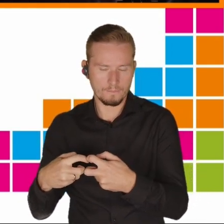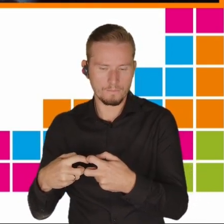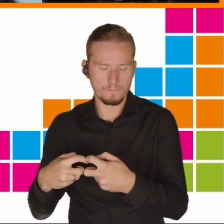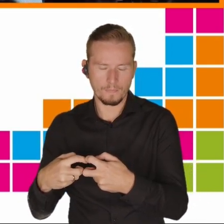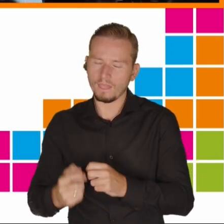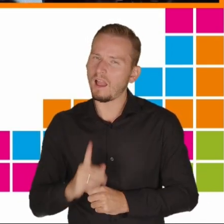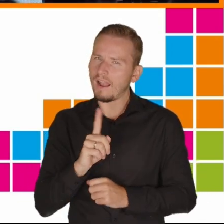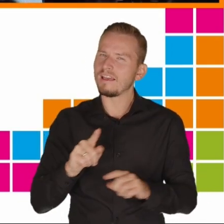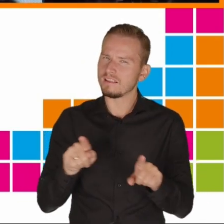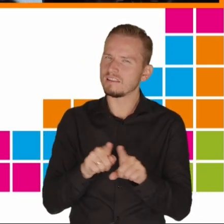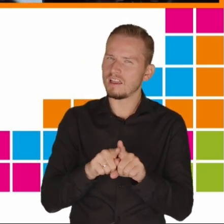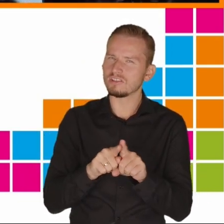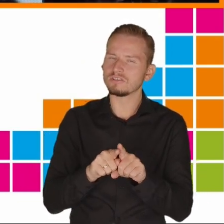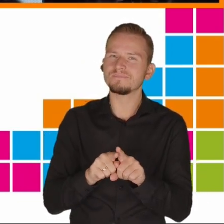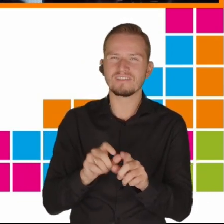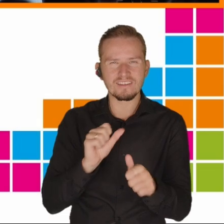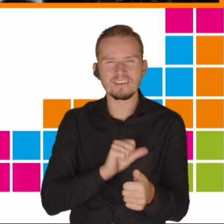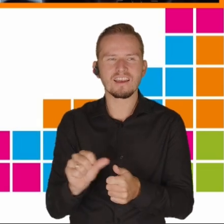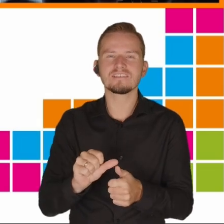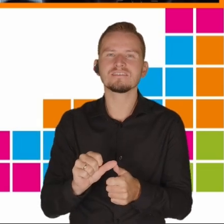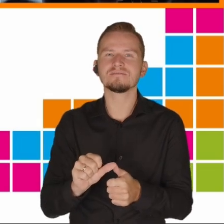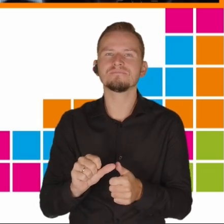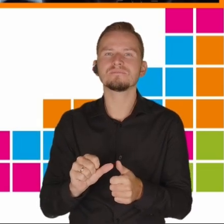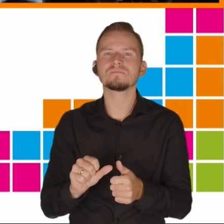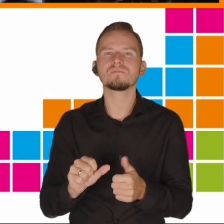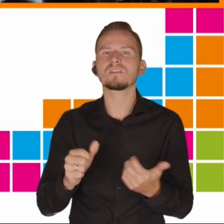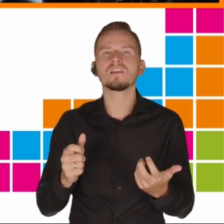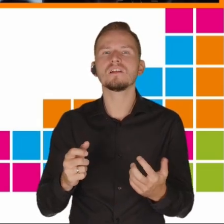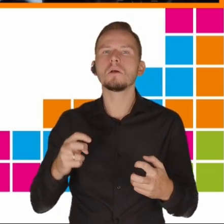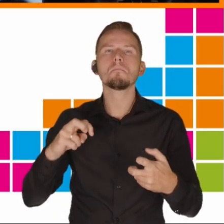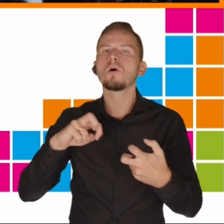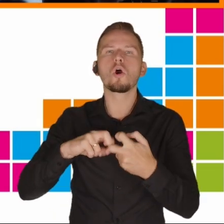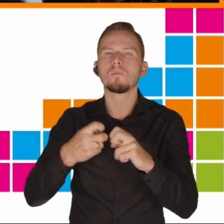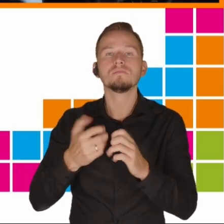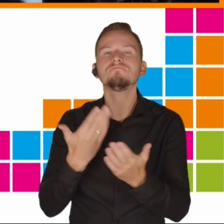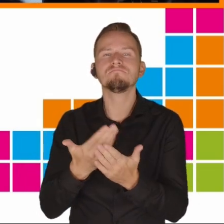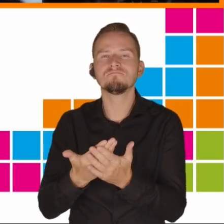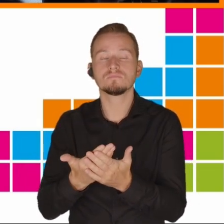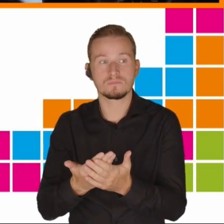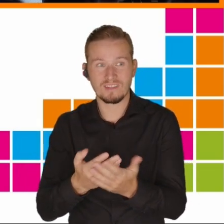duża luka cyfrowa, szczególnie w państwach o niskich dochodach.